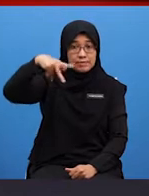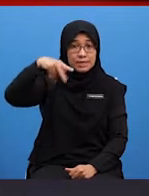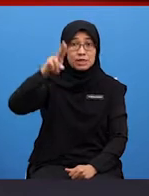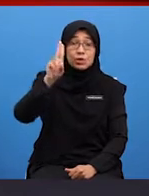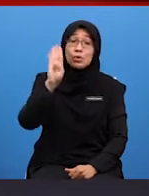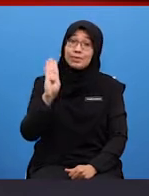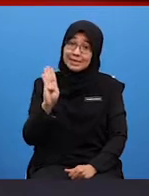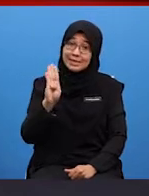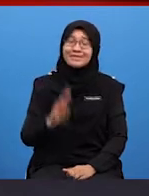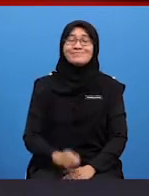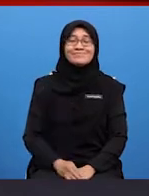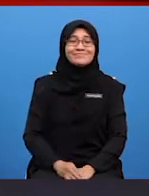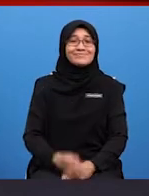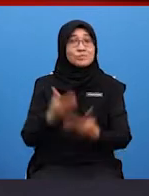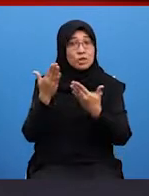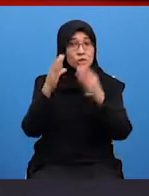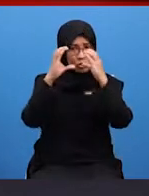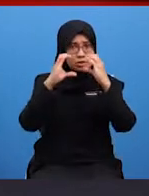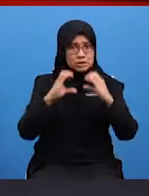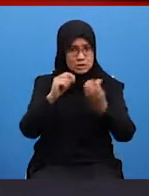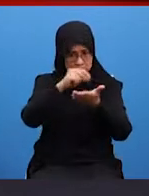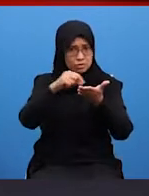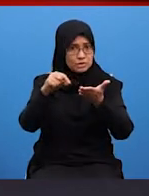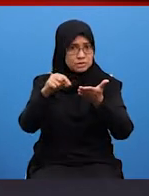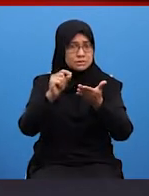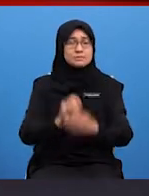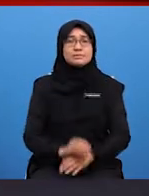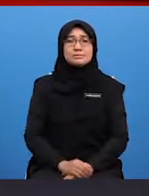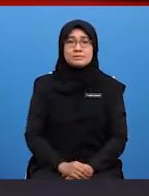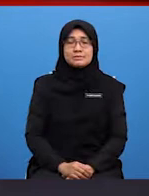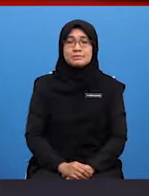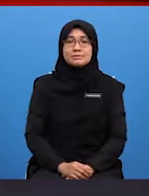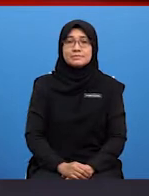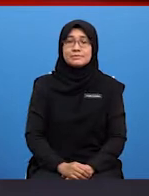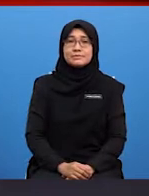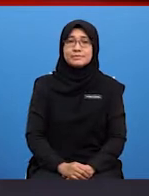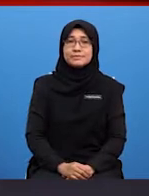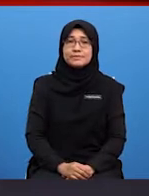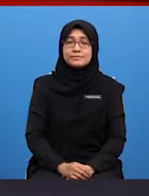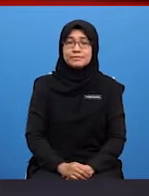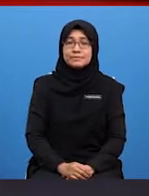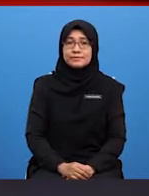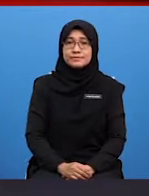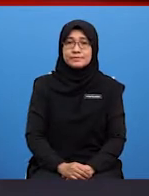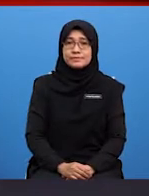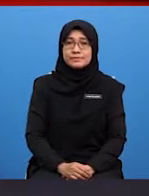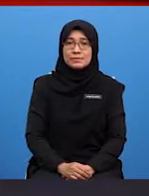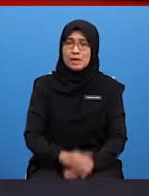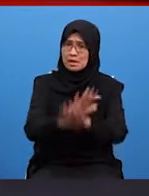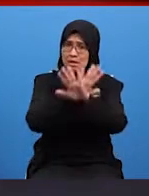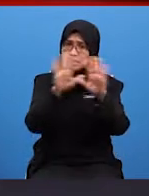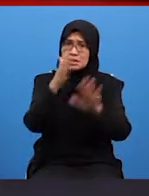Begitulah cara penulisannya Cikgu Donz Ya, Kena detail itu, kena detail Betul, betul Baik, Cikgu Donz dan juga para pelajar semua